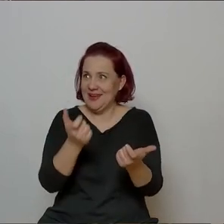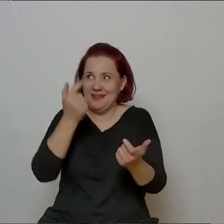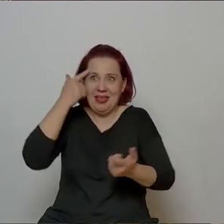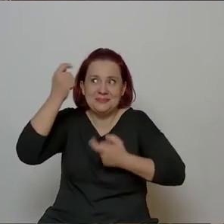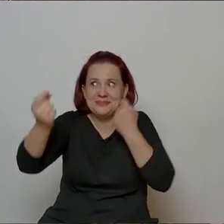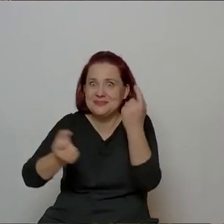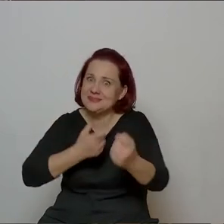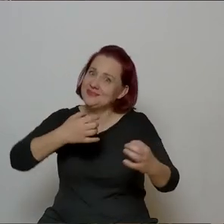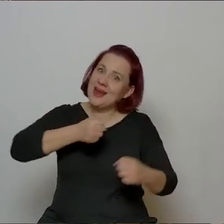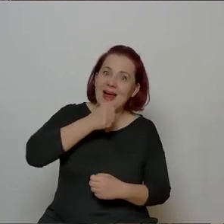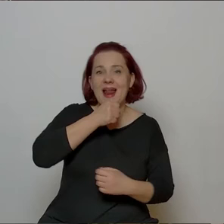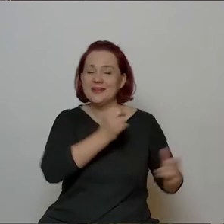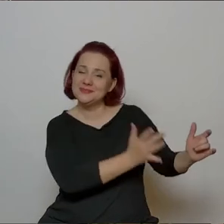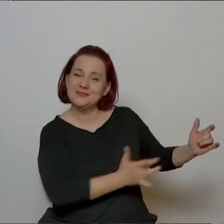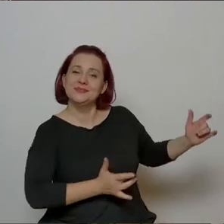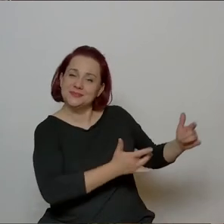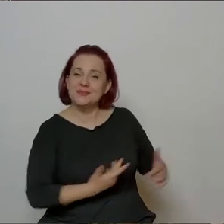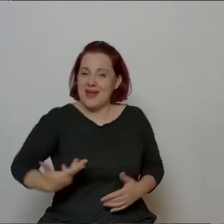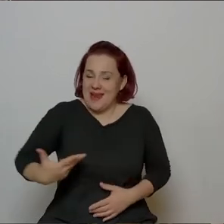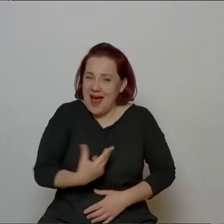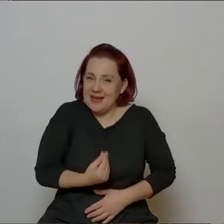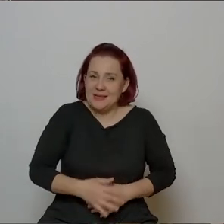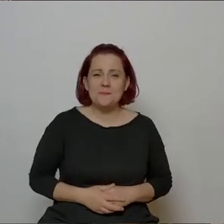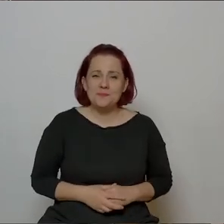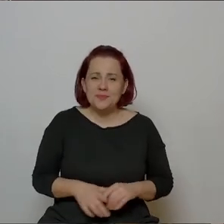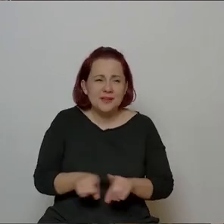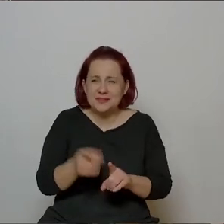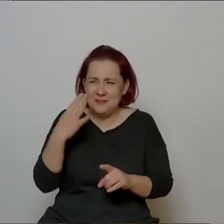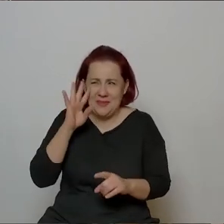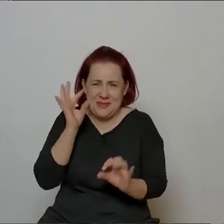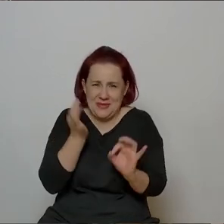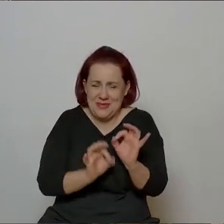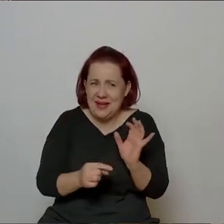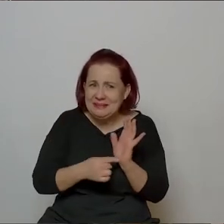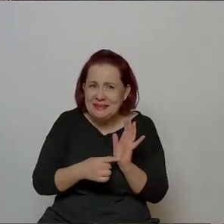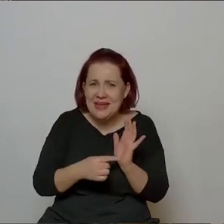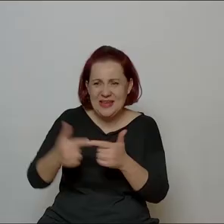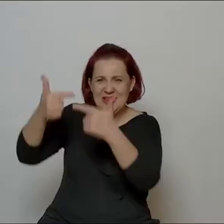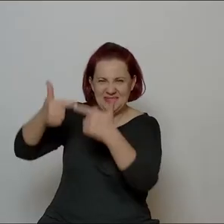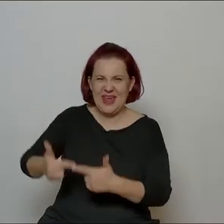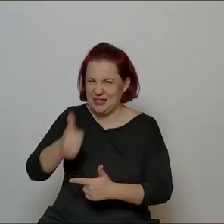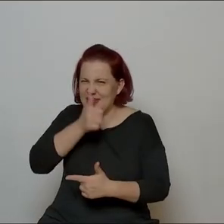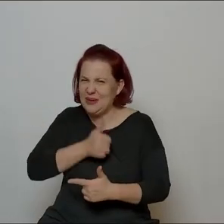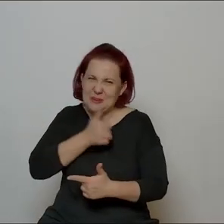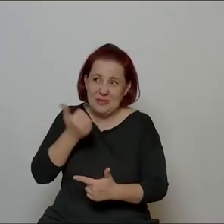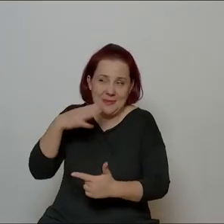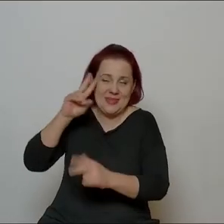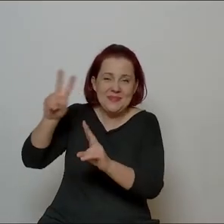wspomnianego, anonimowego, bo nie pamiętam, wiersza nolida, to